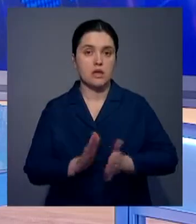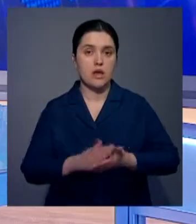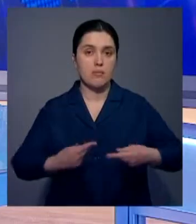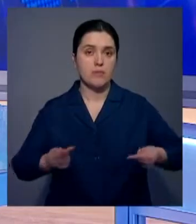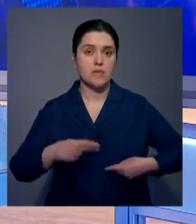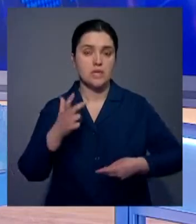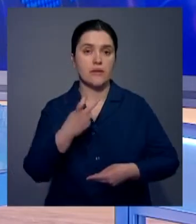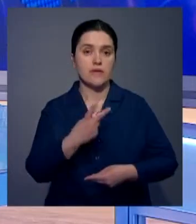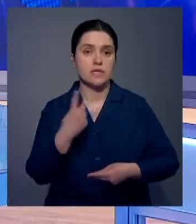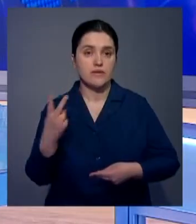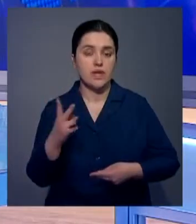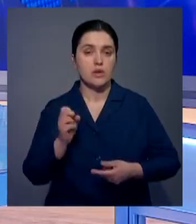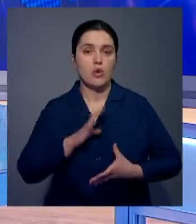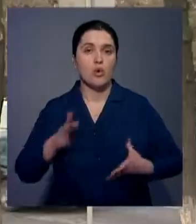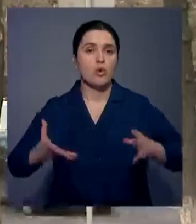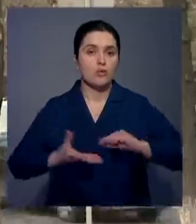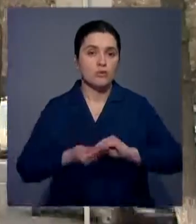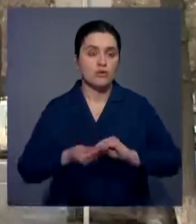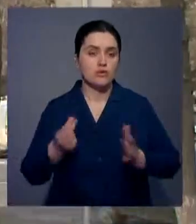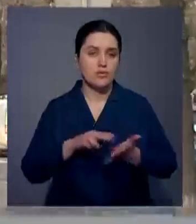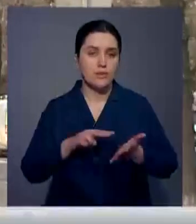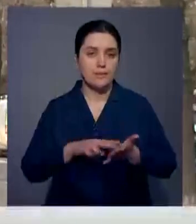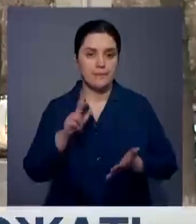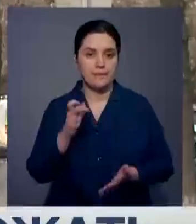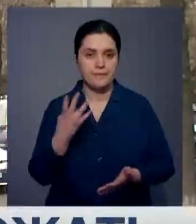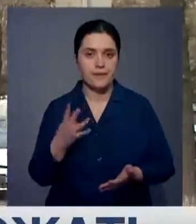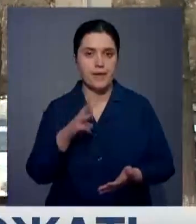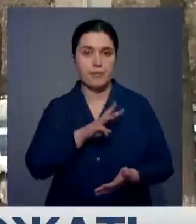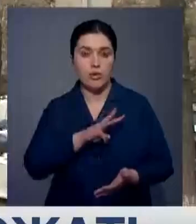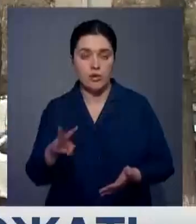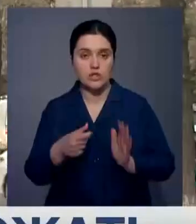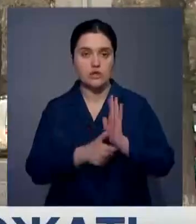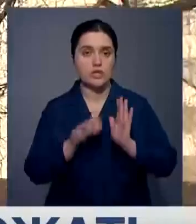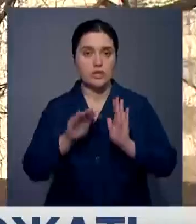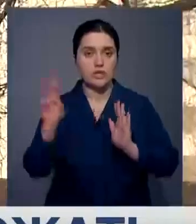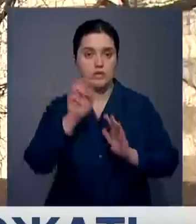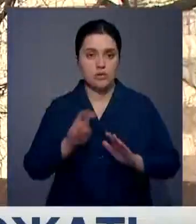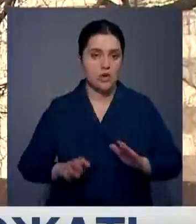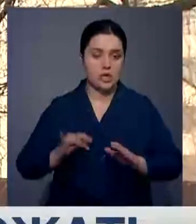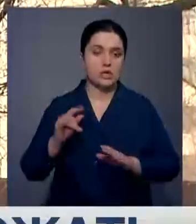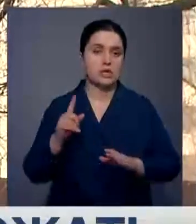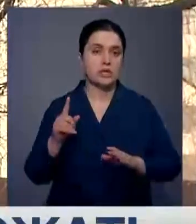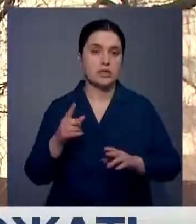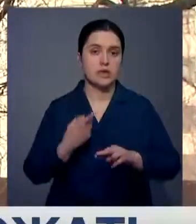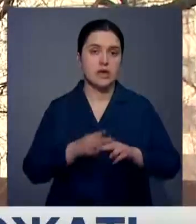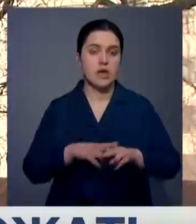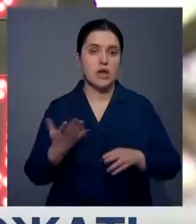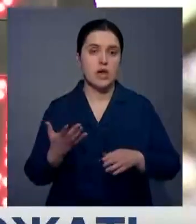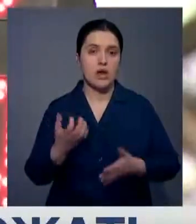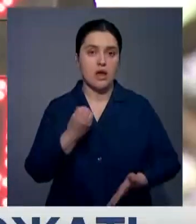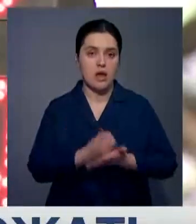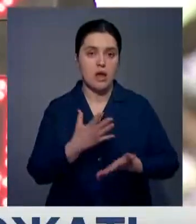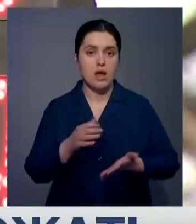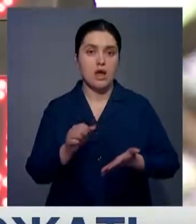заключили 322 сделки на общую сумму 304 миллиона 600 тысяч долларов. Из наиболее